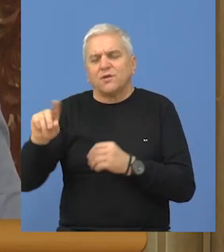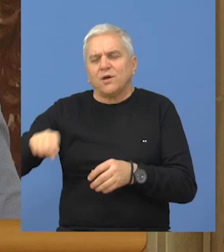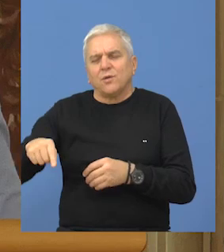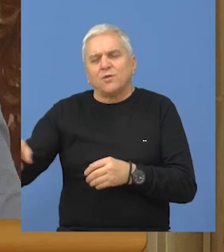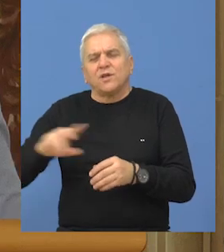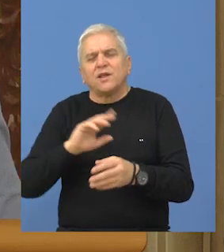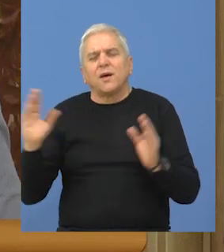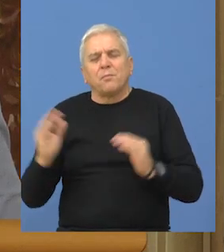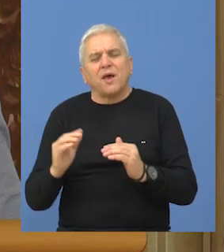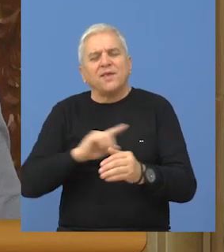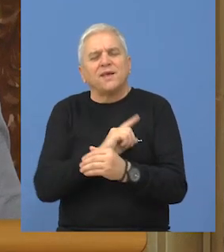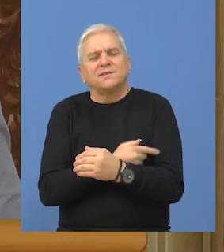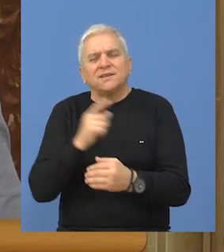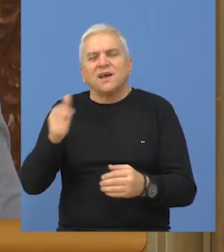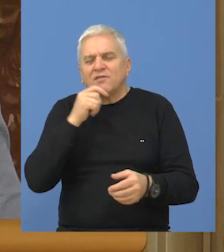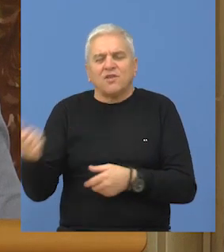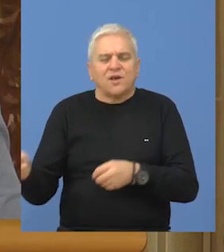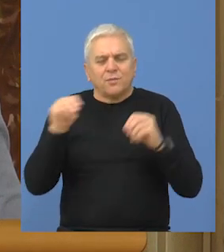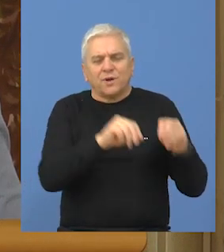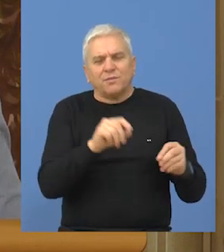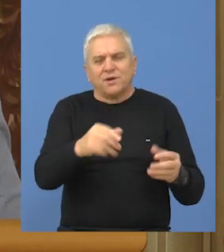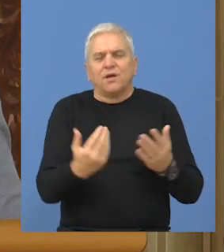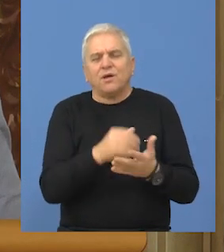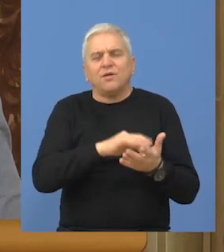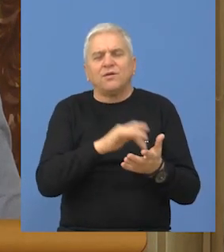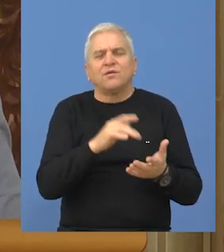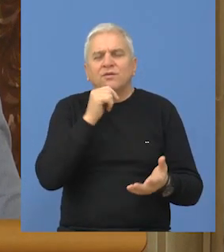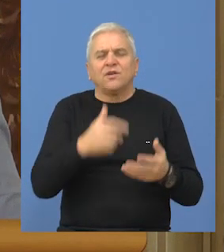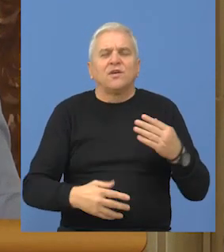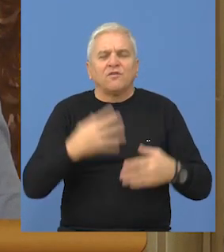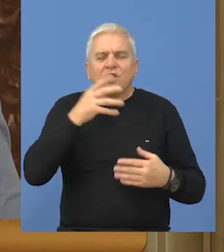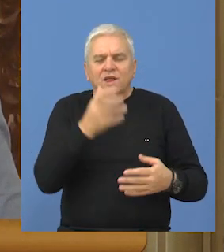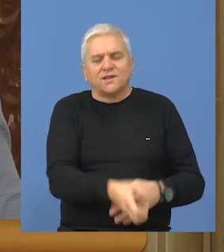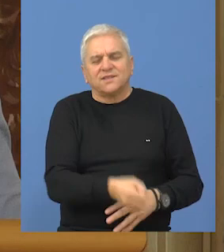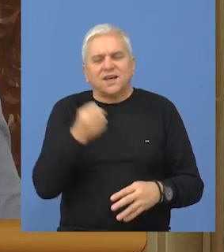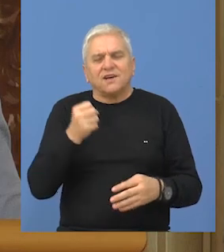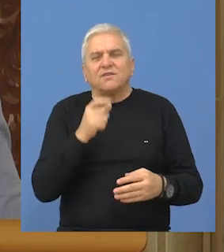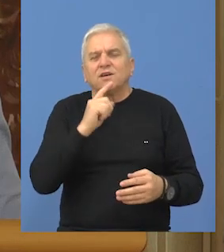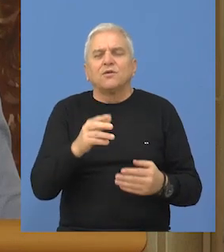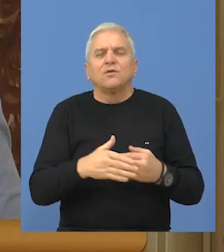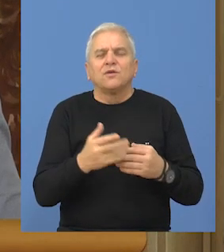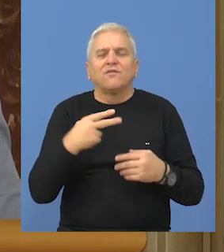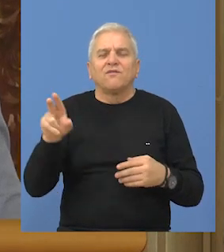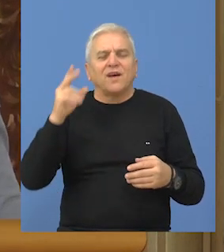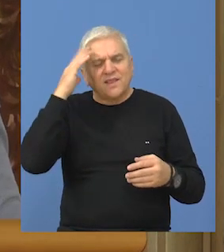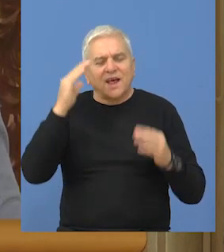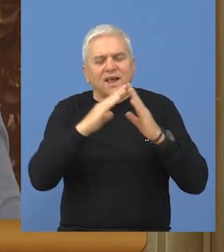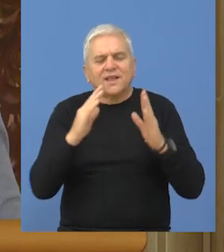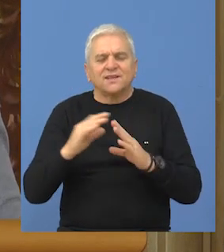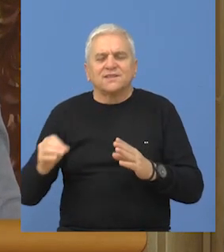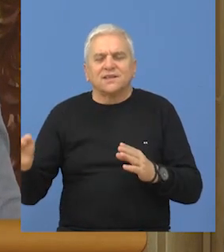dislocijanih bunara manjih kapaciteta prešlo na vodosnabdevanje iz centralnog vodozahvata, koji se nalazi van